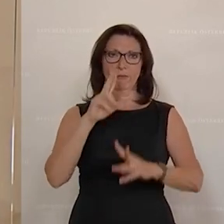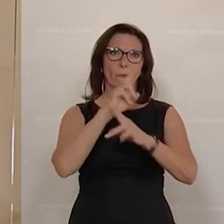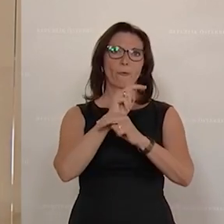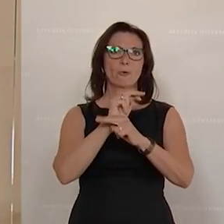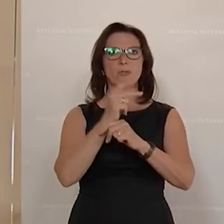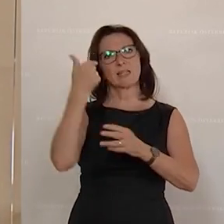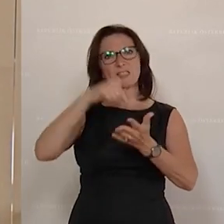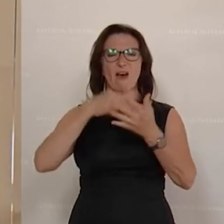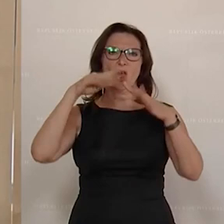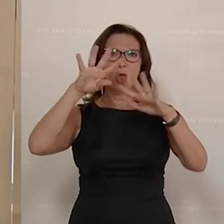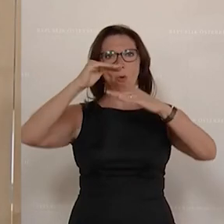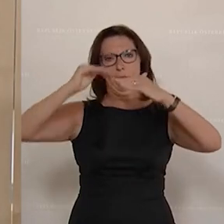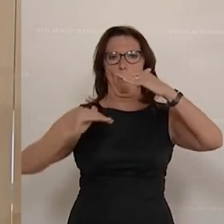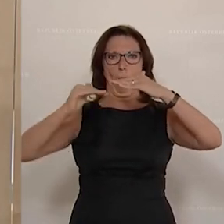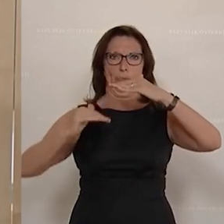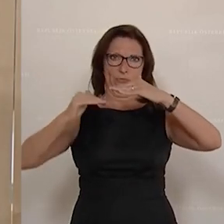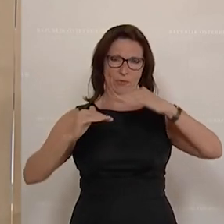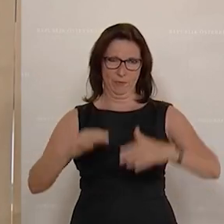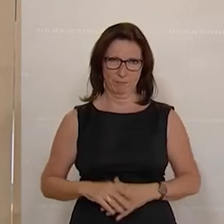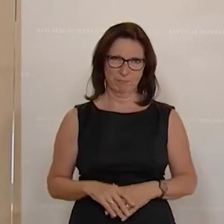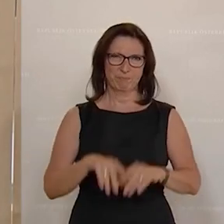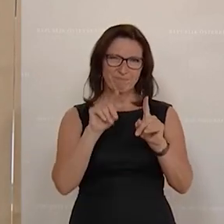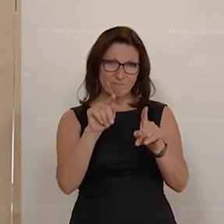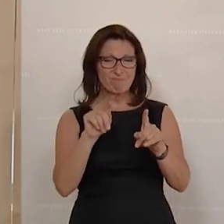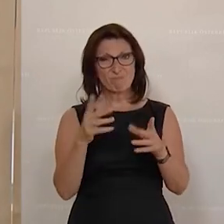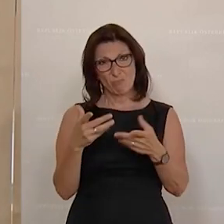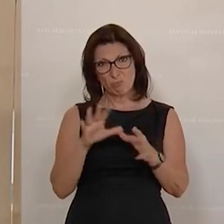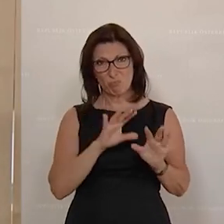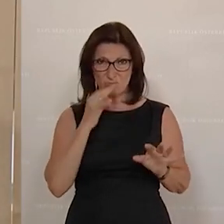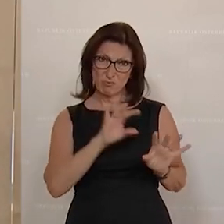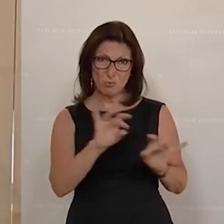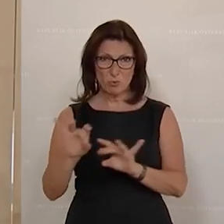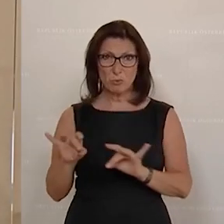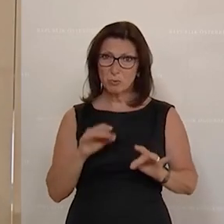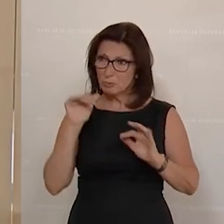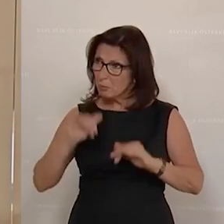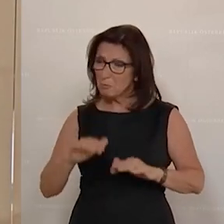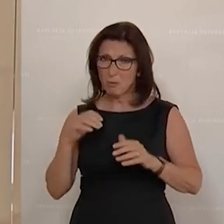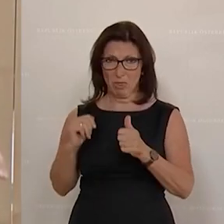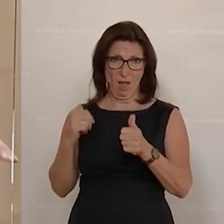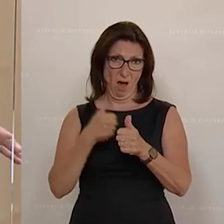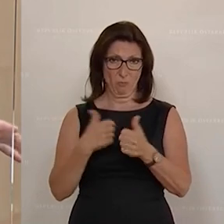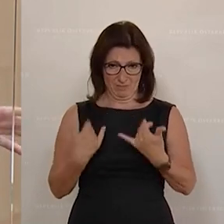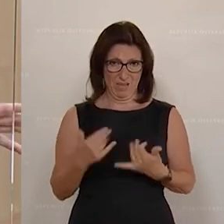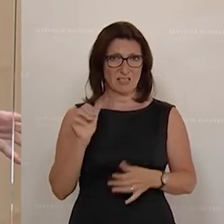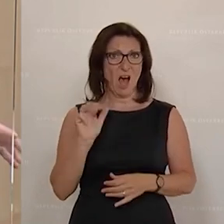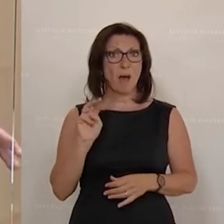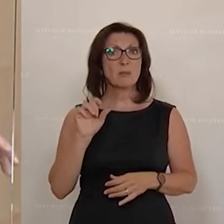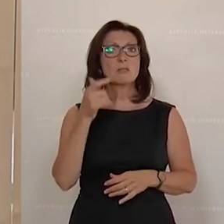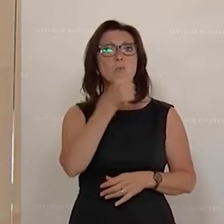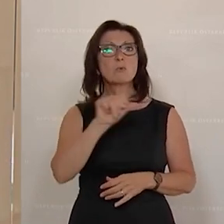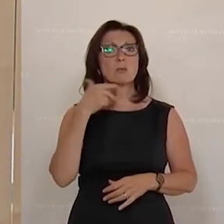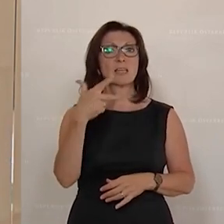2019 liegen. Und da gibt es was zu tun, damit wir wieder aufholen. Wir haben jetzt beim AMS 130